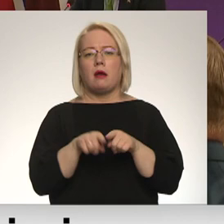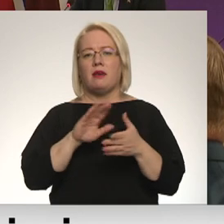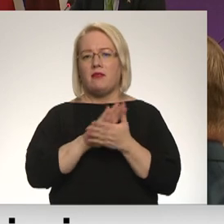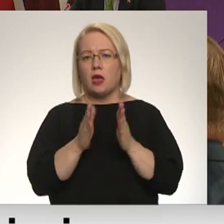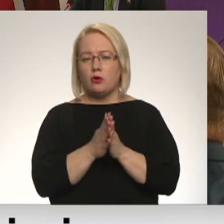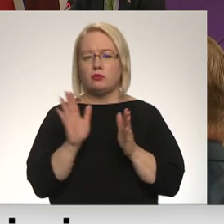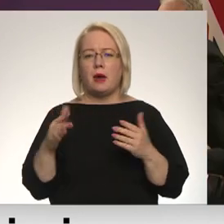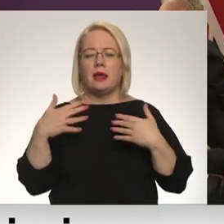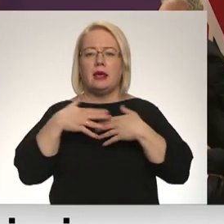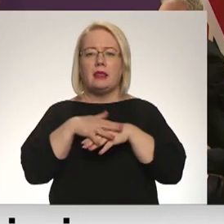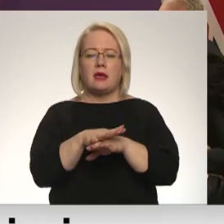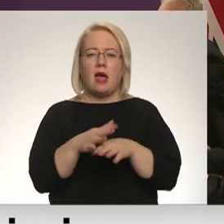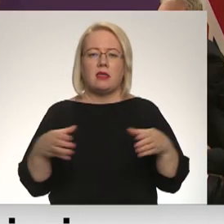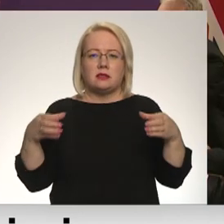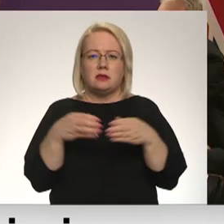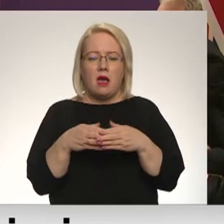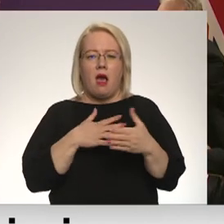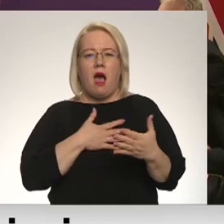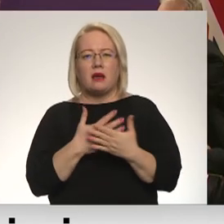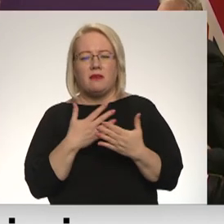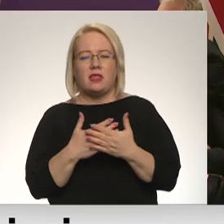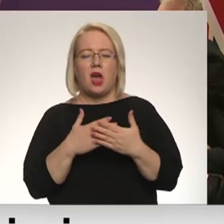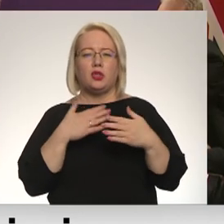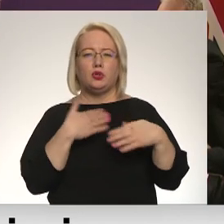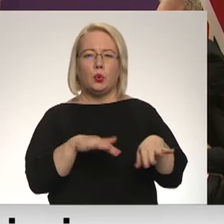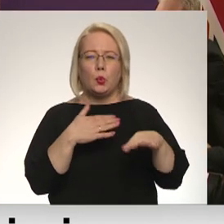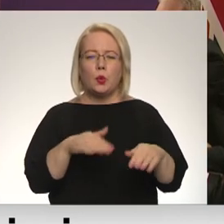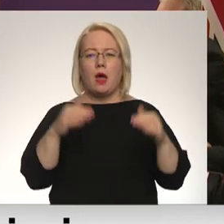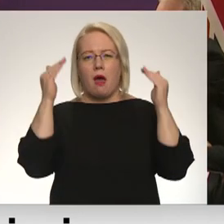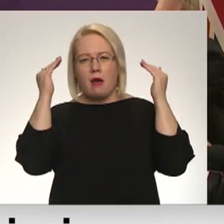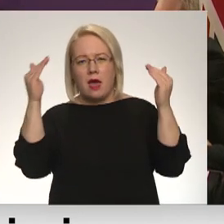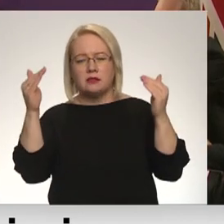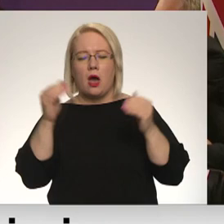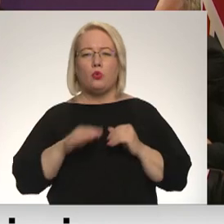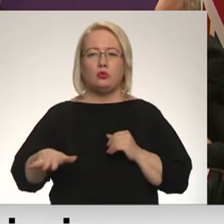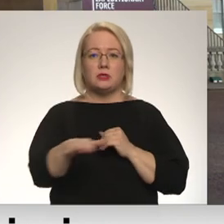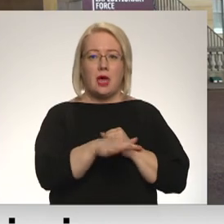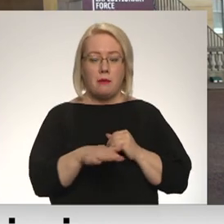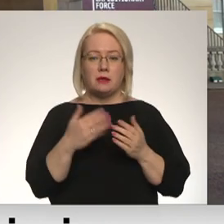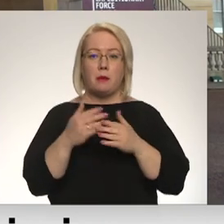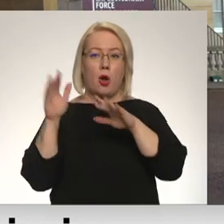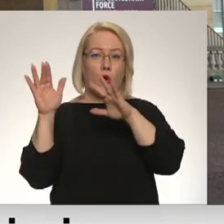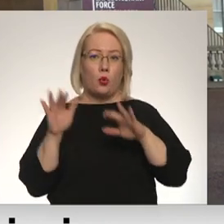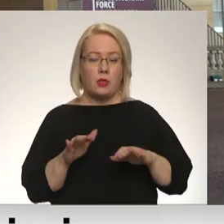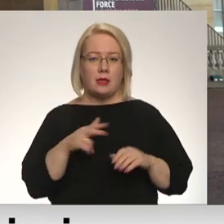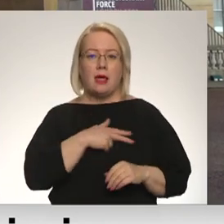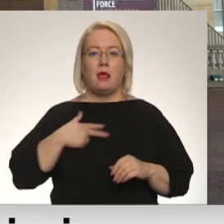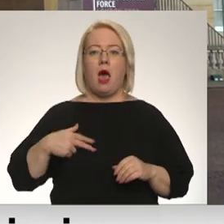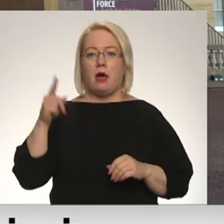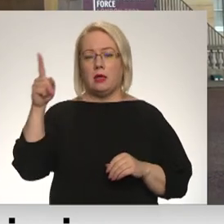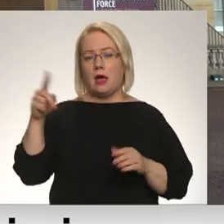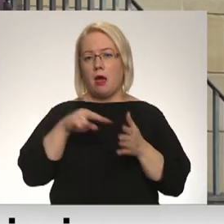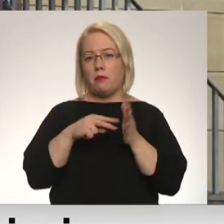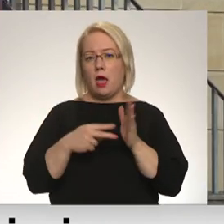integrētās Džef Mācības, aktivitātes jūrā uz Zemes un Gaisā. Jau tagad zināmies, ka, piemēram, rutinītā Dānijā tiek plānotas